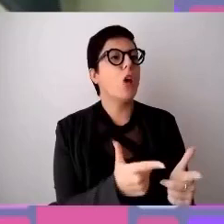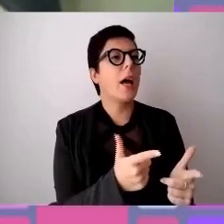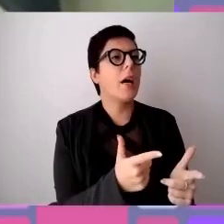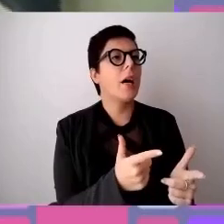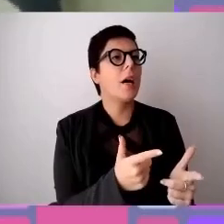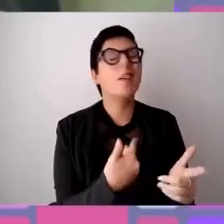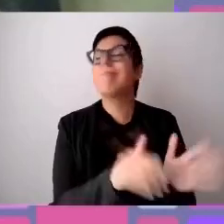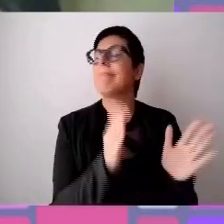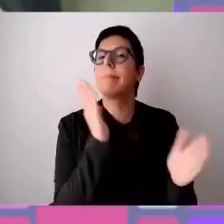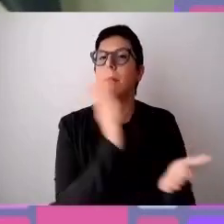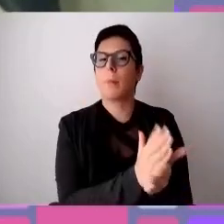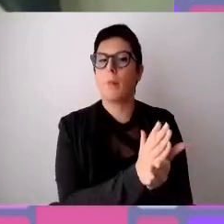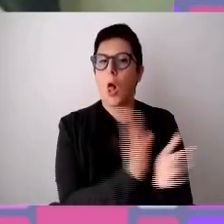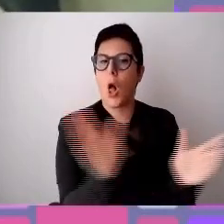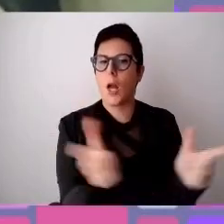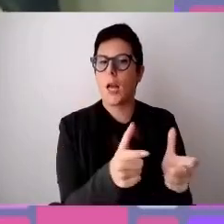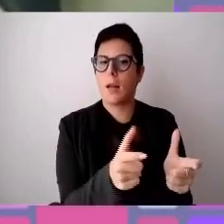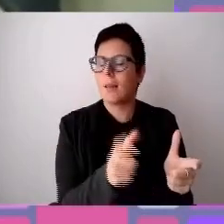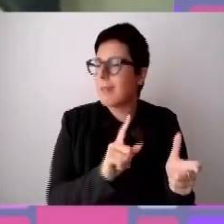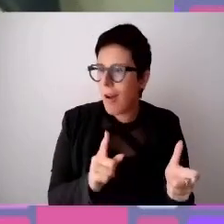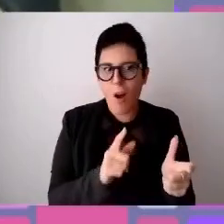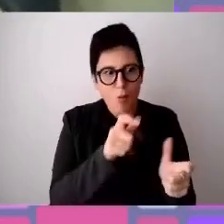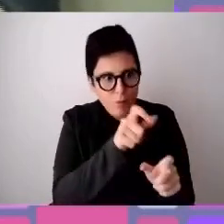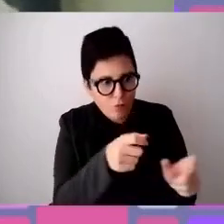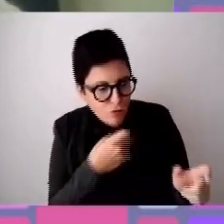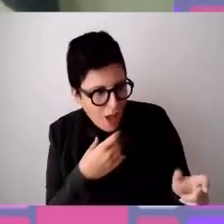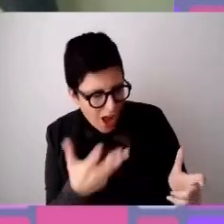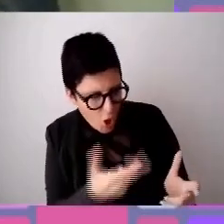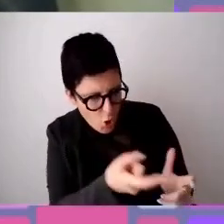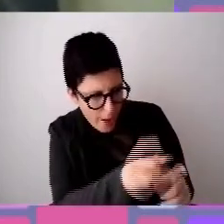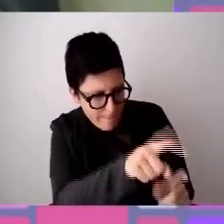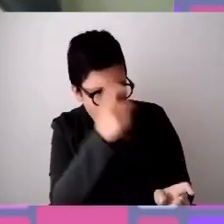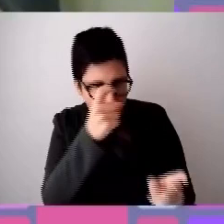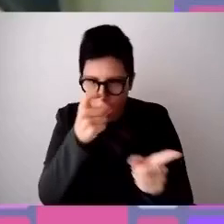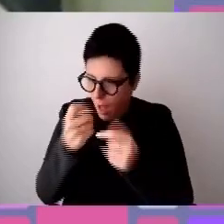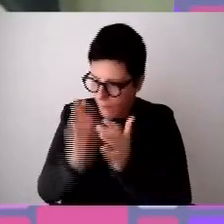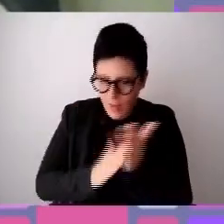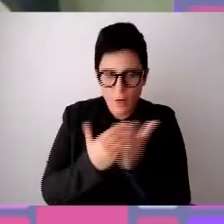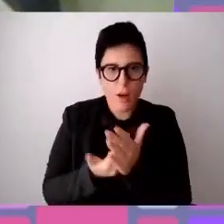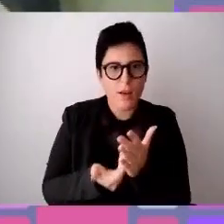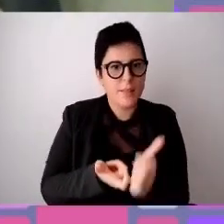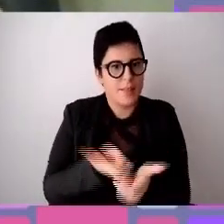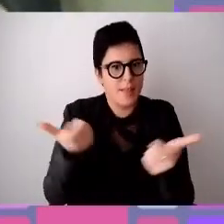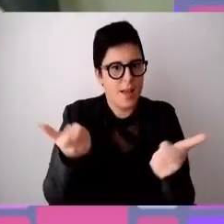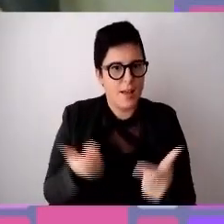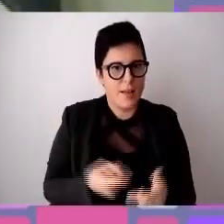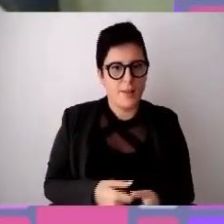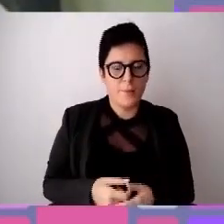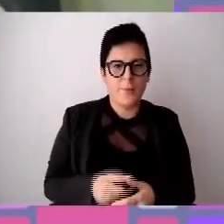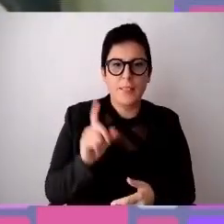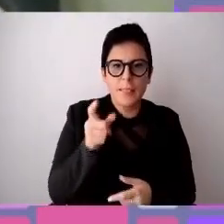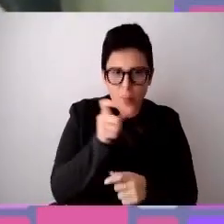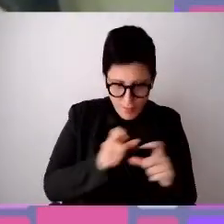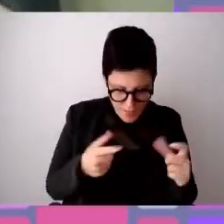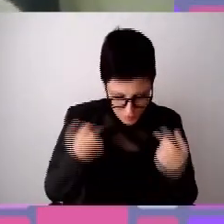esprimere, ma valorizzare i talenti, le potenzialità. qui diventa ancora più cogente se lo si fa con le persone non